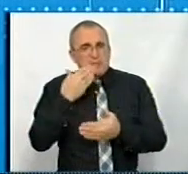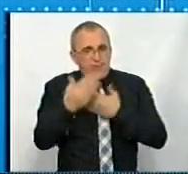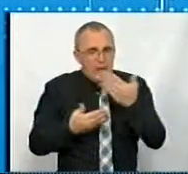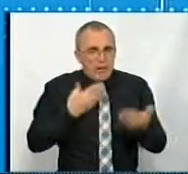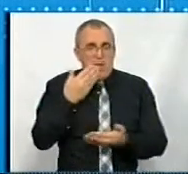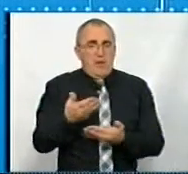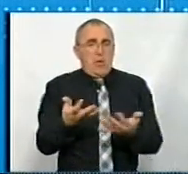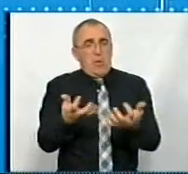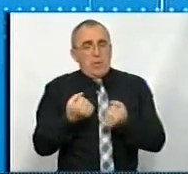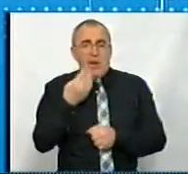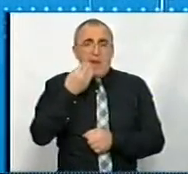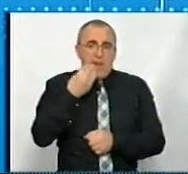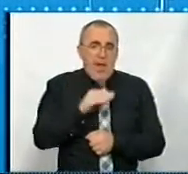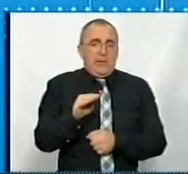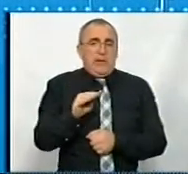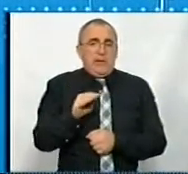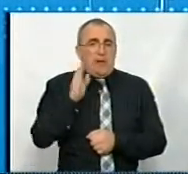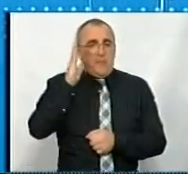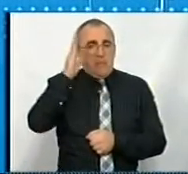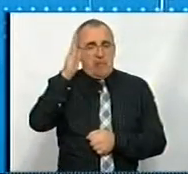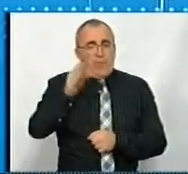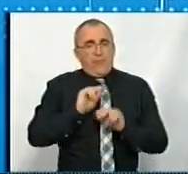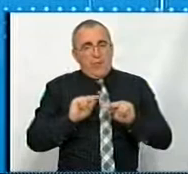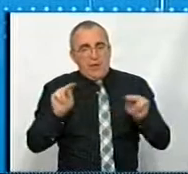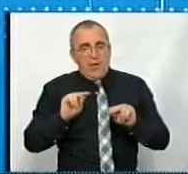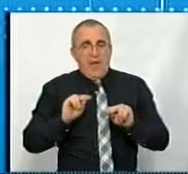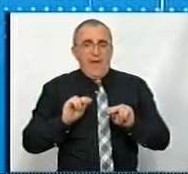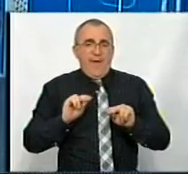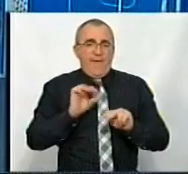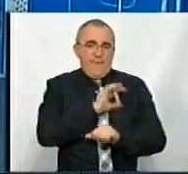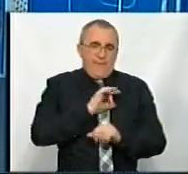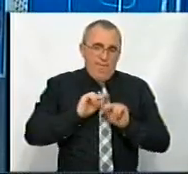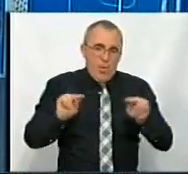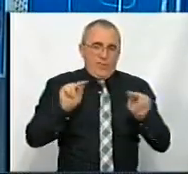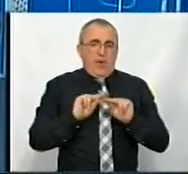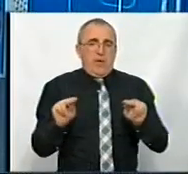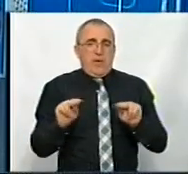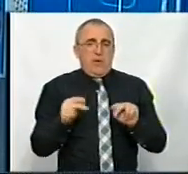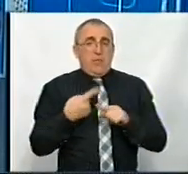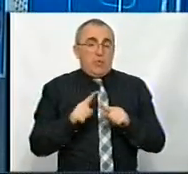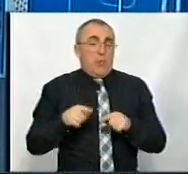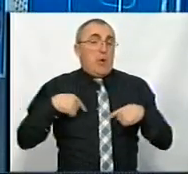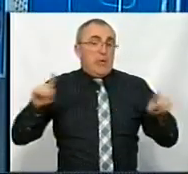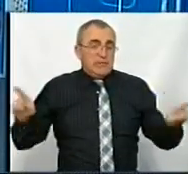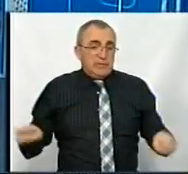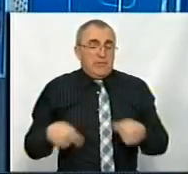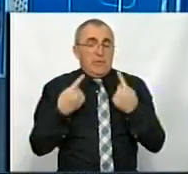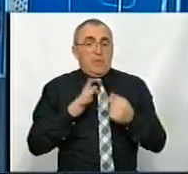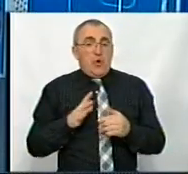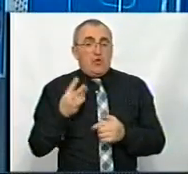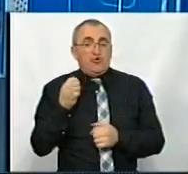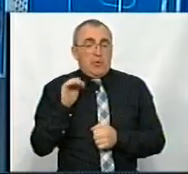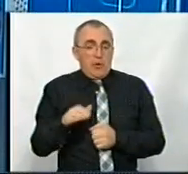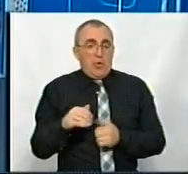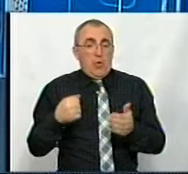отримати якісних майбутніх вчителів, вихователів. Тому ми ввели в штат